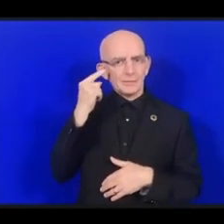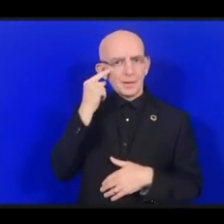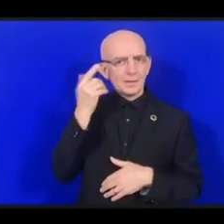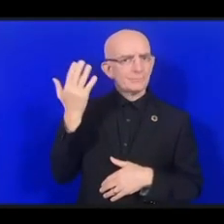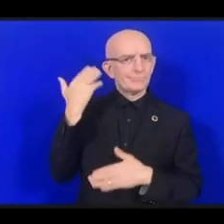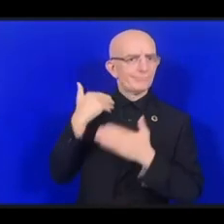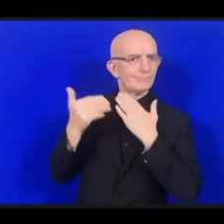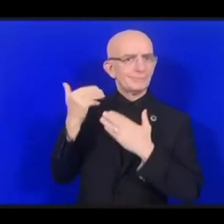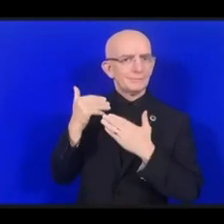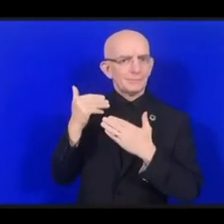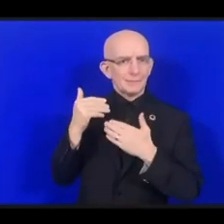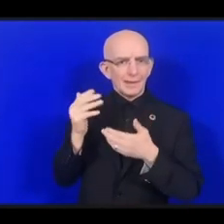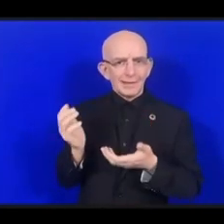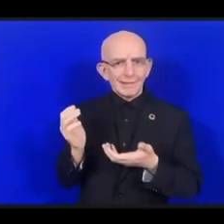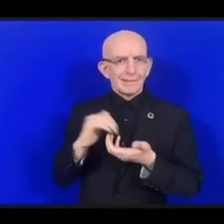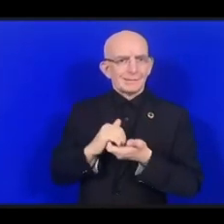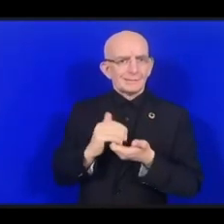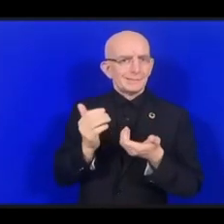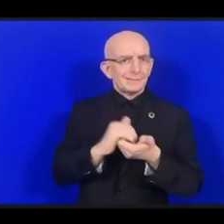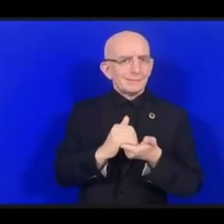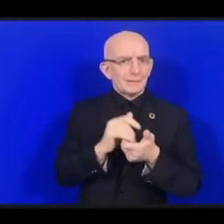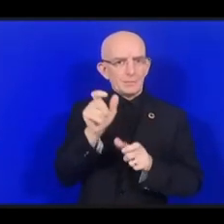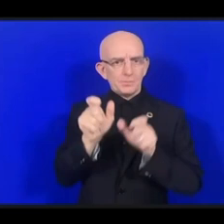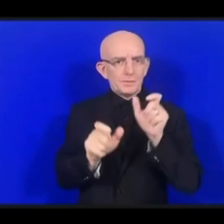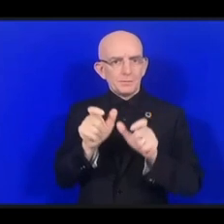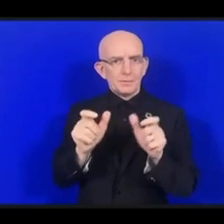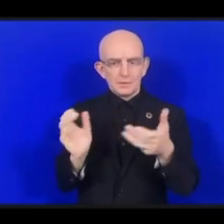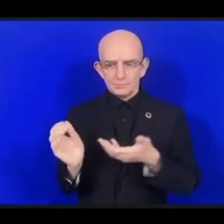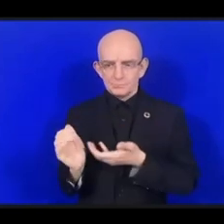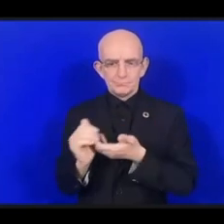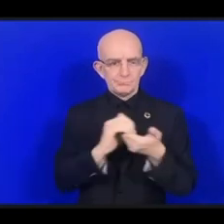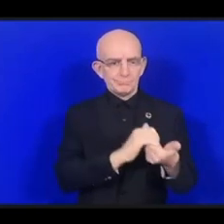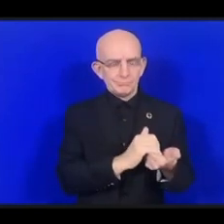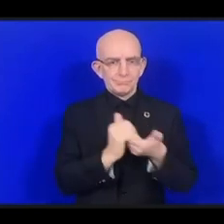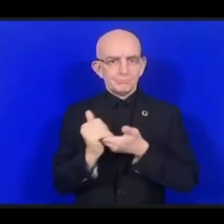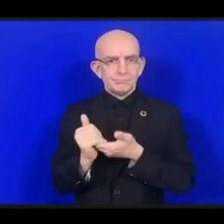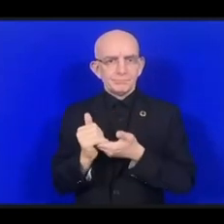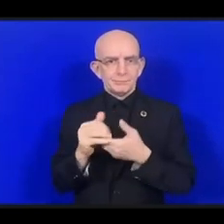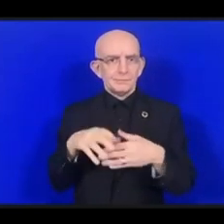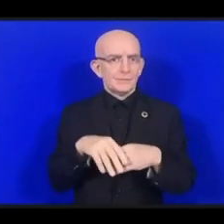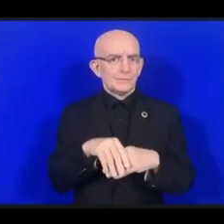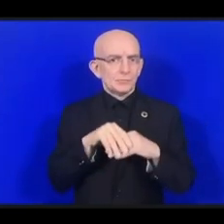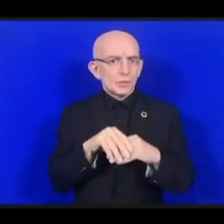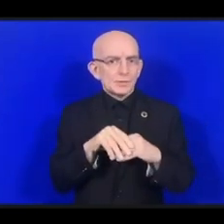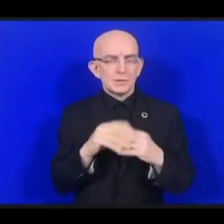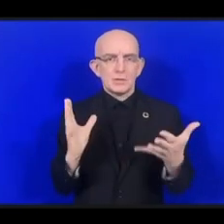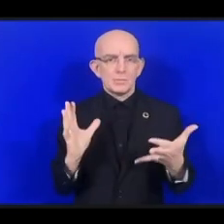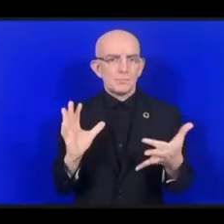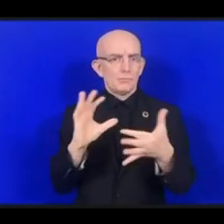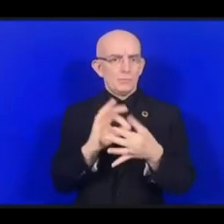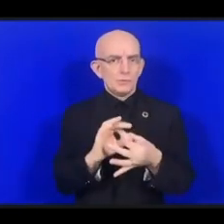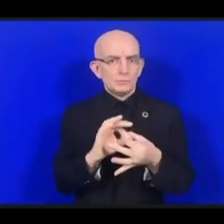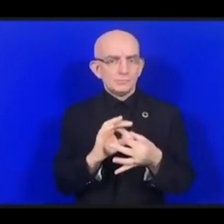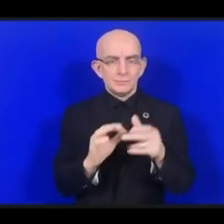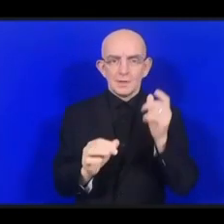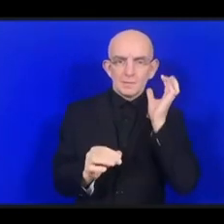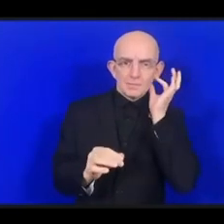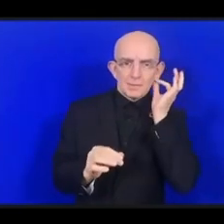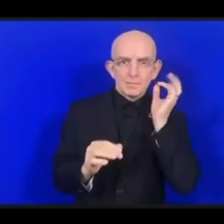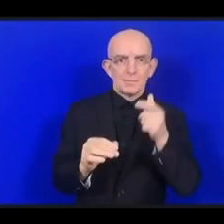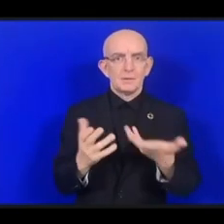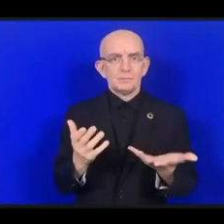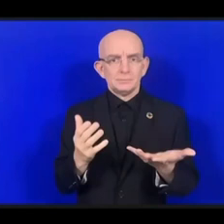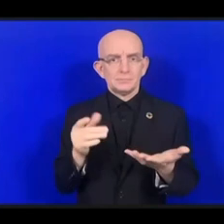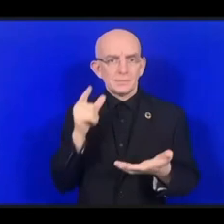людьми, как, например, дружеская связь, связь между мужем и женой,